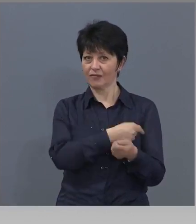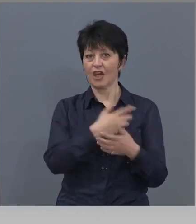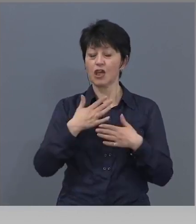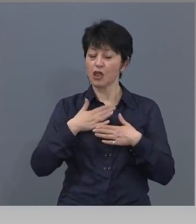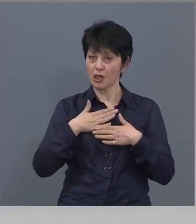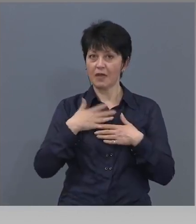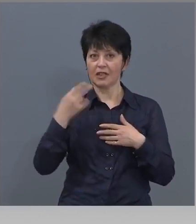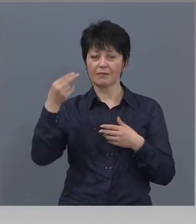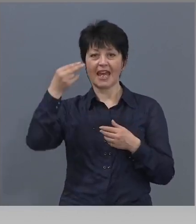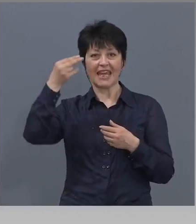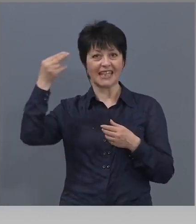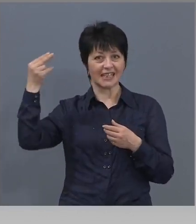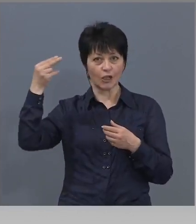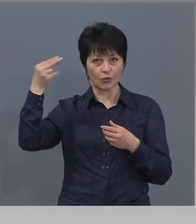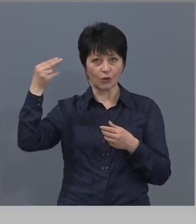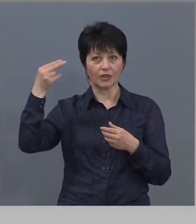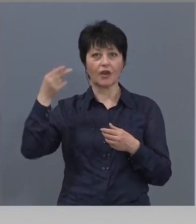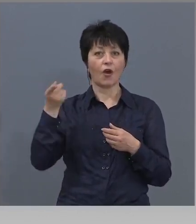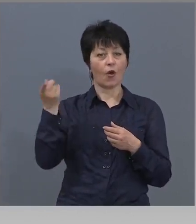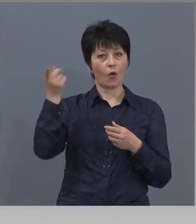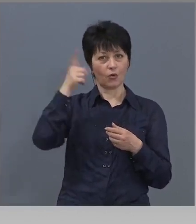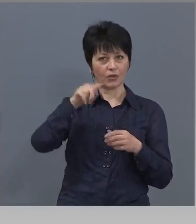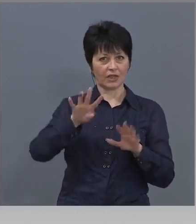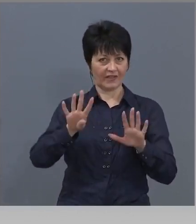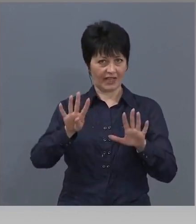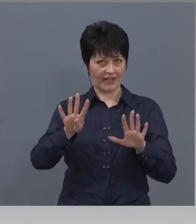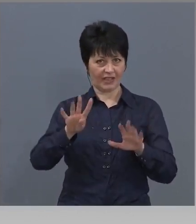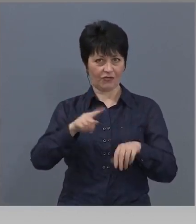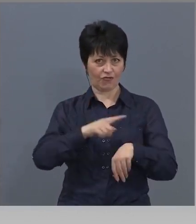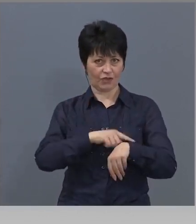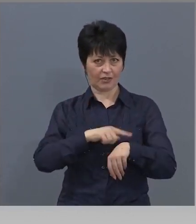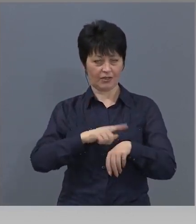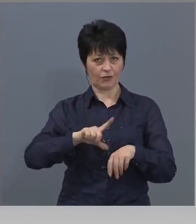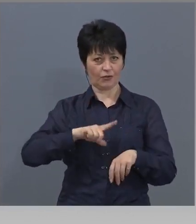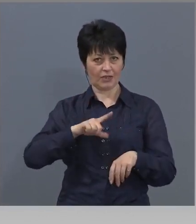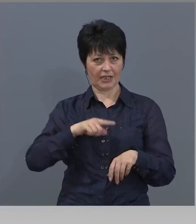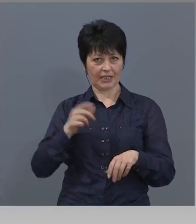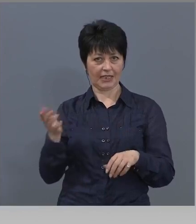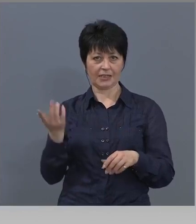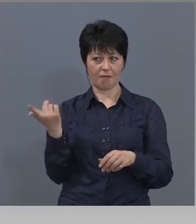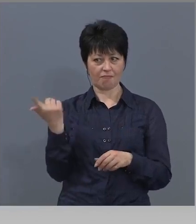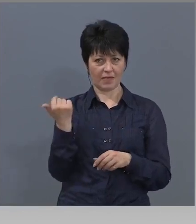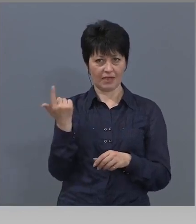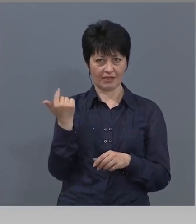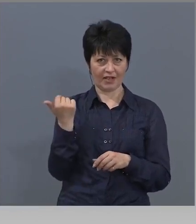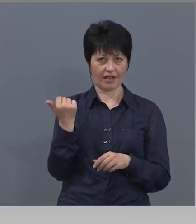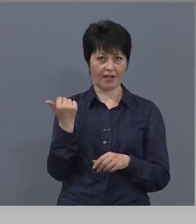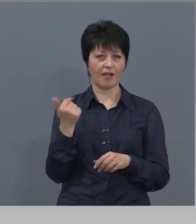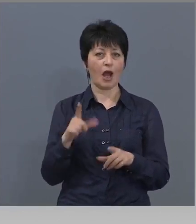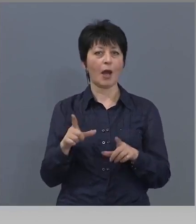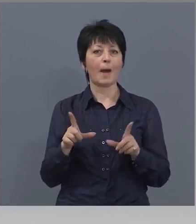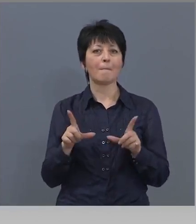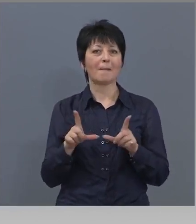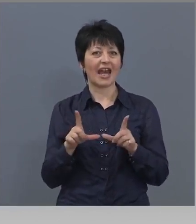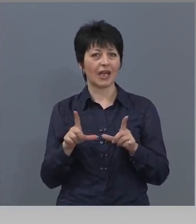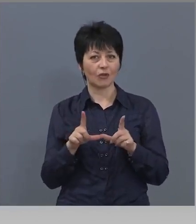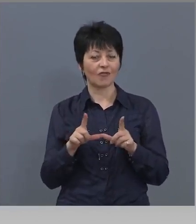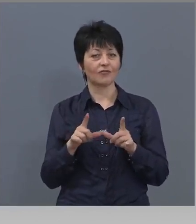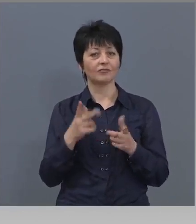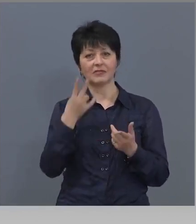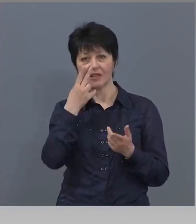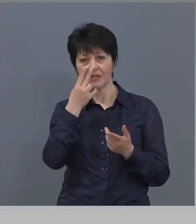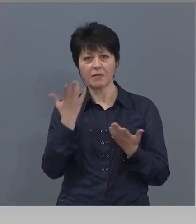Между другото утре, в 9 часа, съм извикал доцент Маринов, казва, който е оглавял. Да видиме при какви